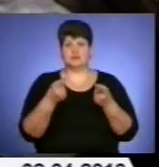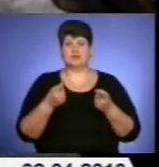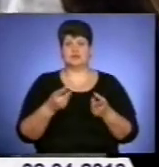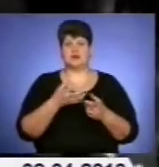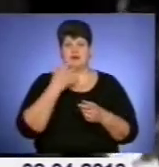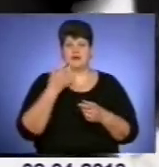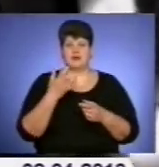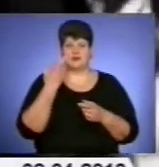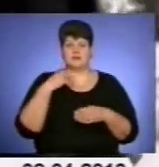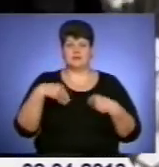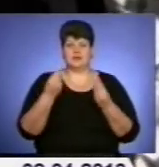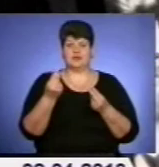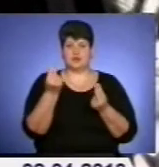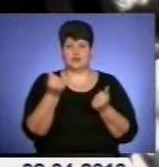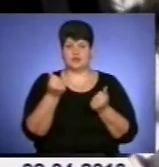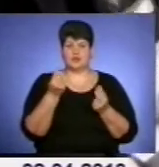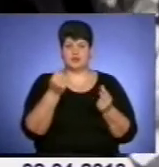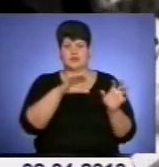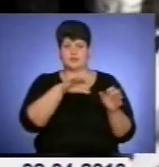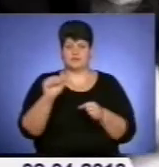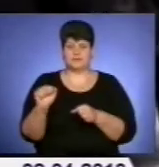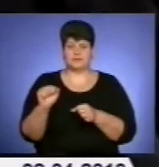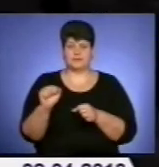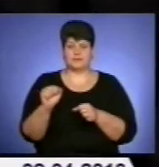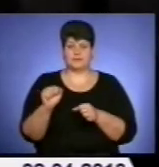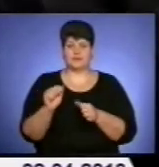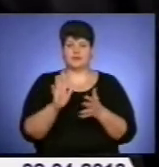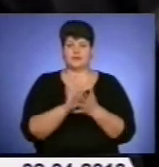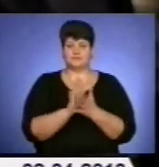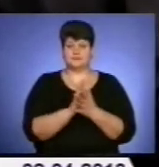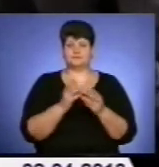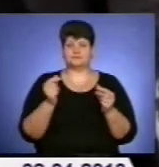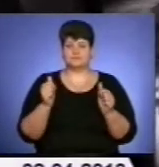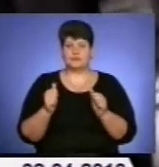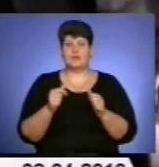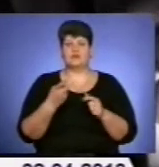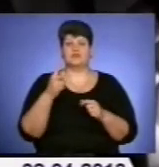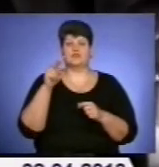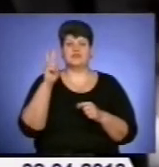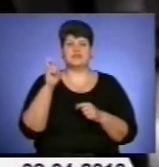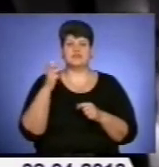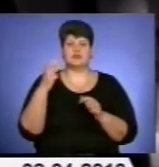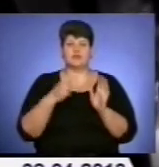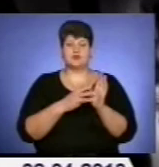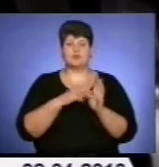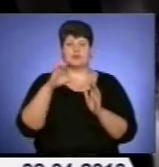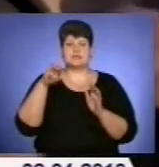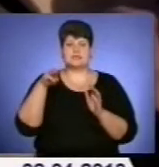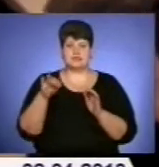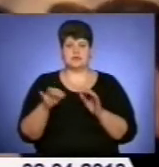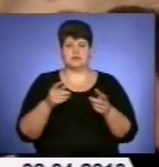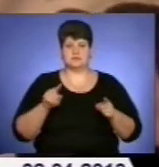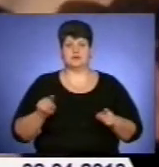тисяч доларів. Грошові кошти вилучили. Нечистого на руку чиновника відповідно до статті 208 Кримінально-процесуального кодексу України